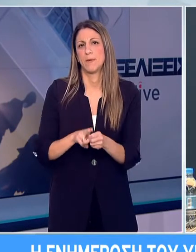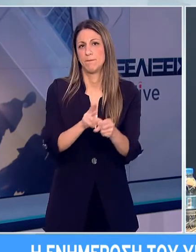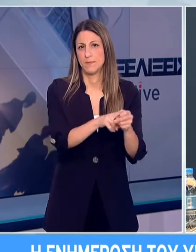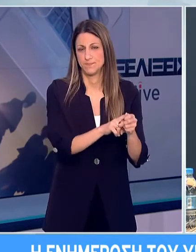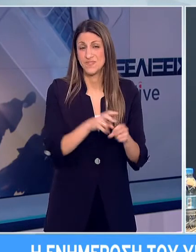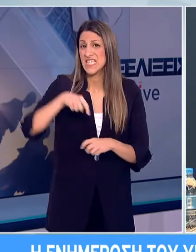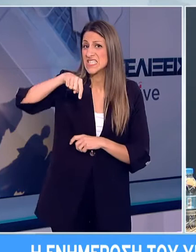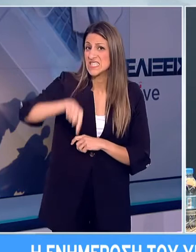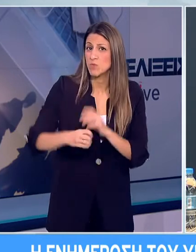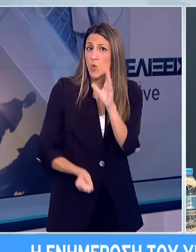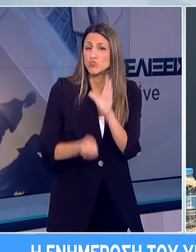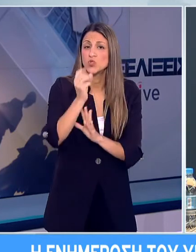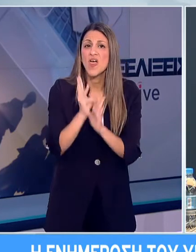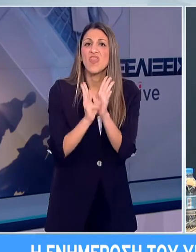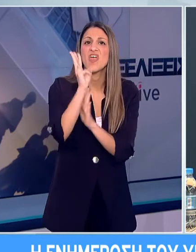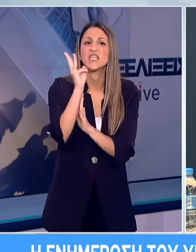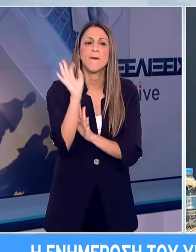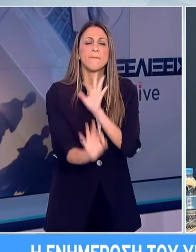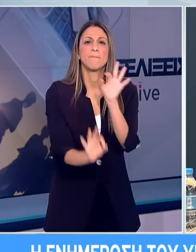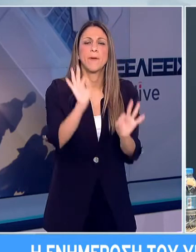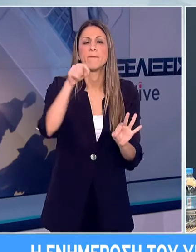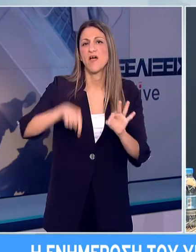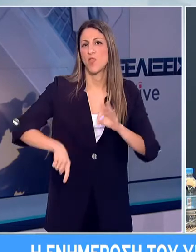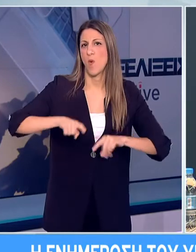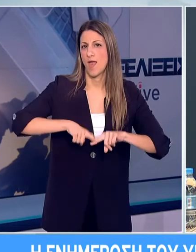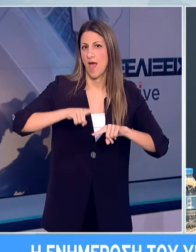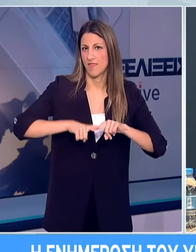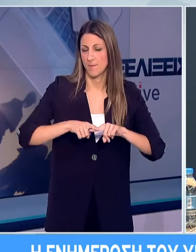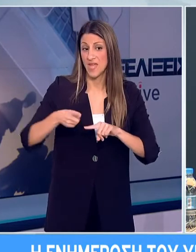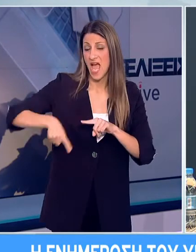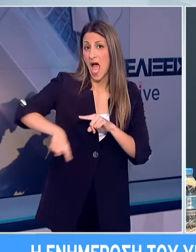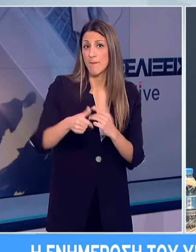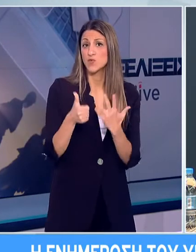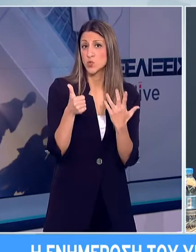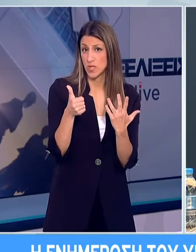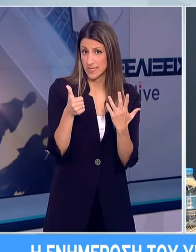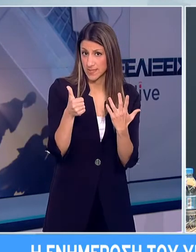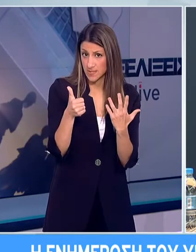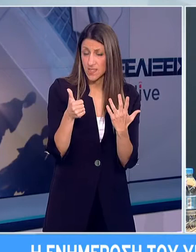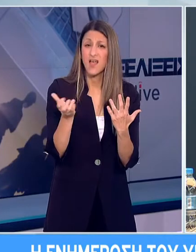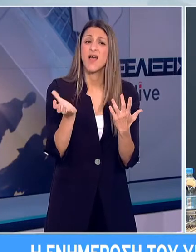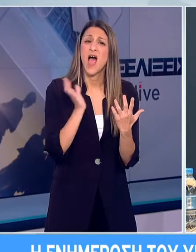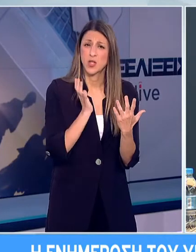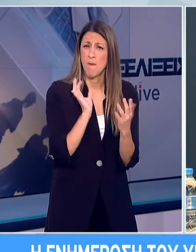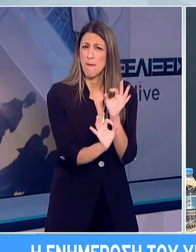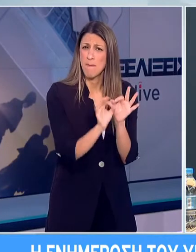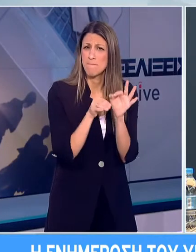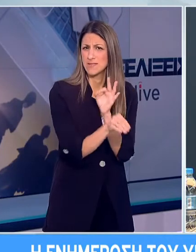Σήμερα ανακοινώνουμε 13 νέα κρούσματα του νέου ιού στη χώρα, έξι εκ των οποίων αφορούν χώρους με συναθρώσεις κρούσματων.